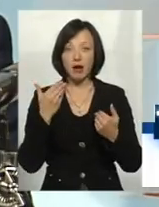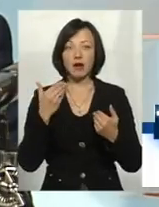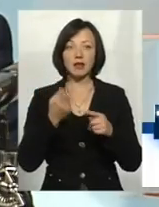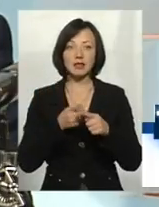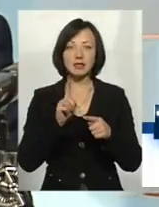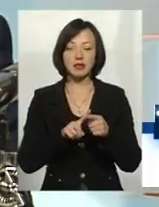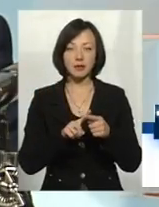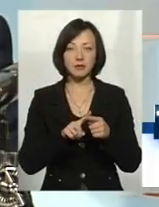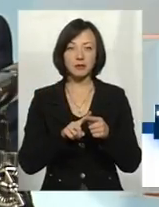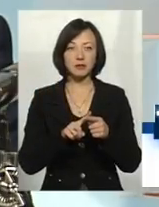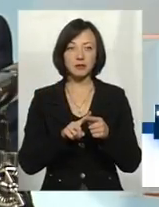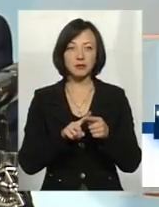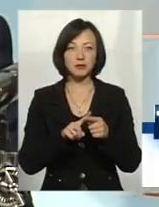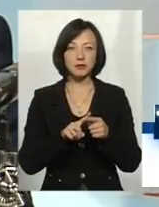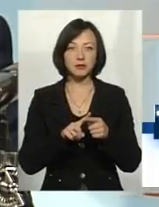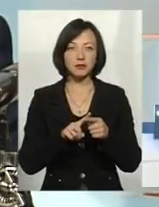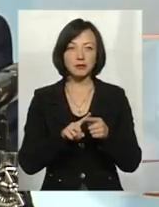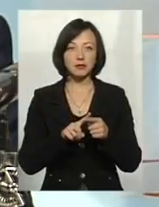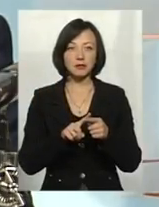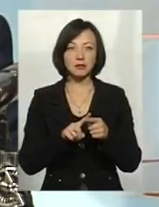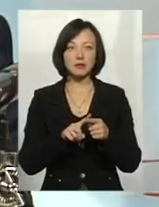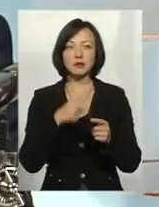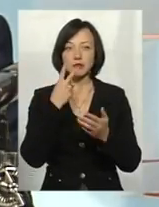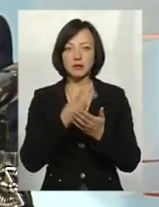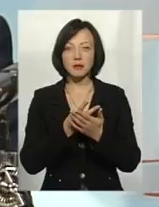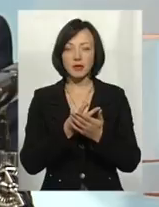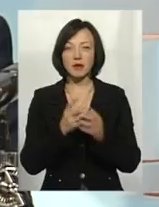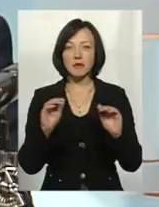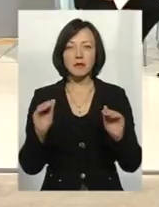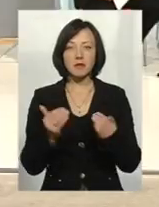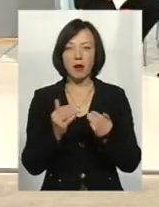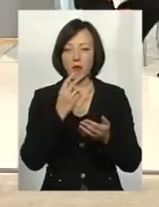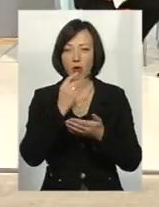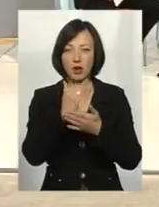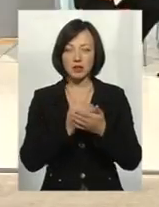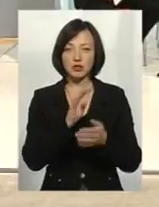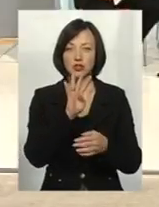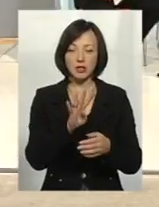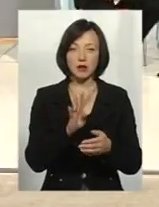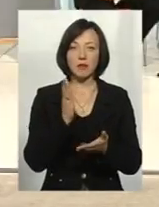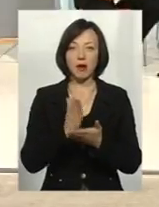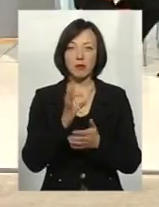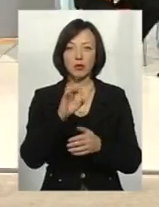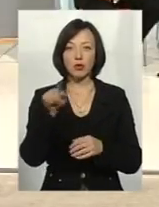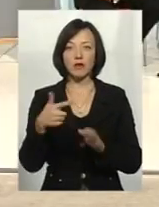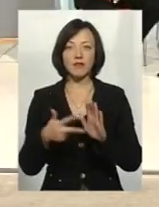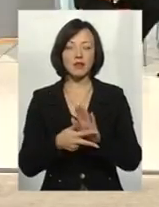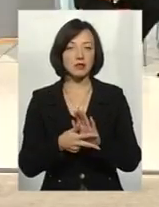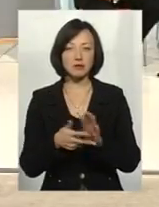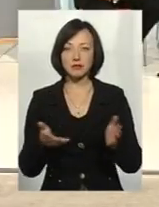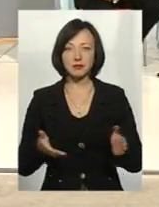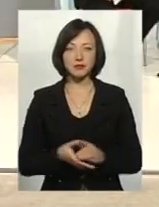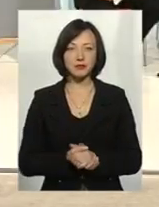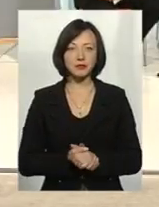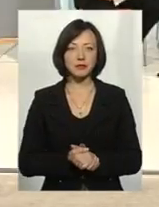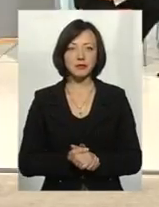органіки і погодні. Ну, бачили, мінімальний показник має бути 4, а маємо 0,8. Так,